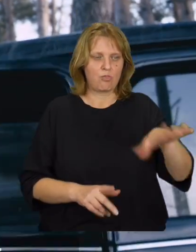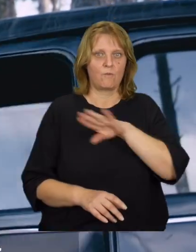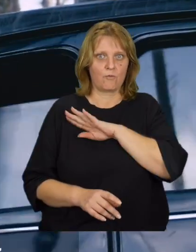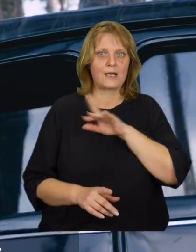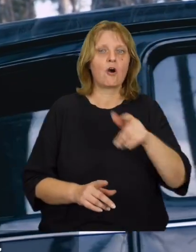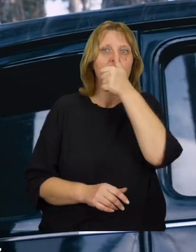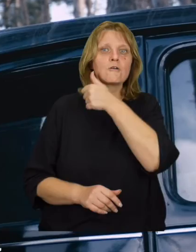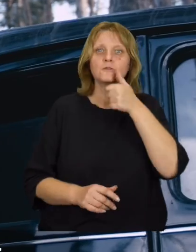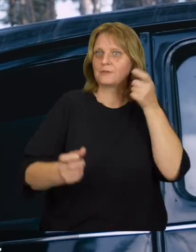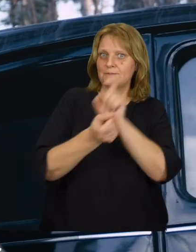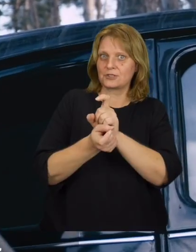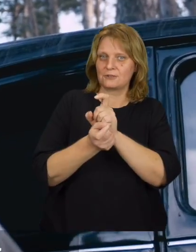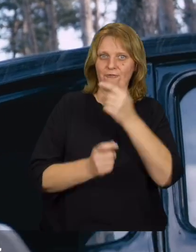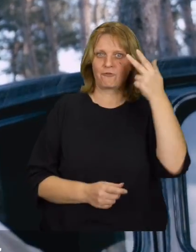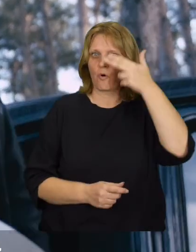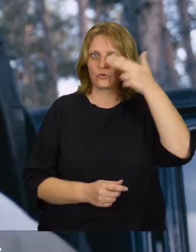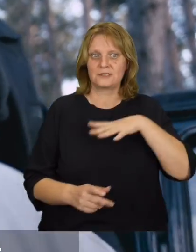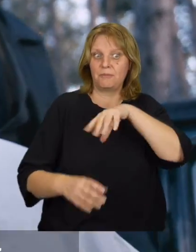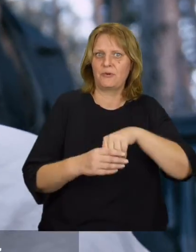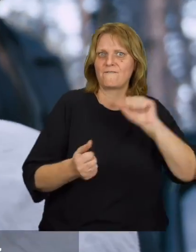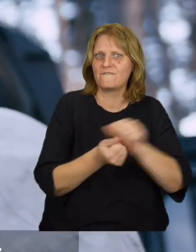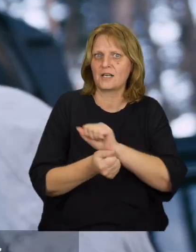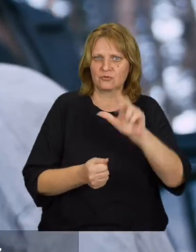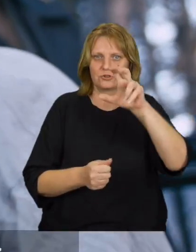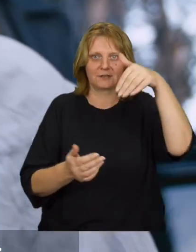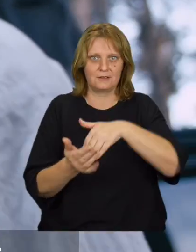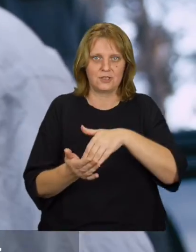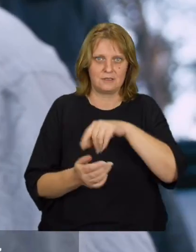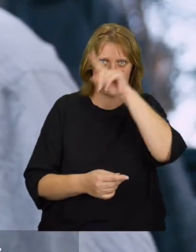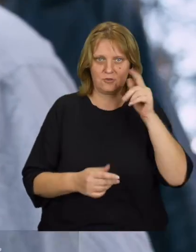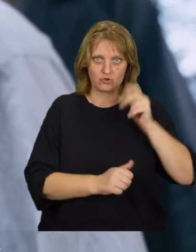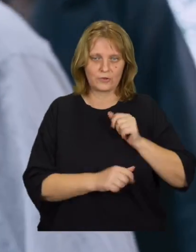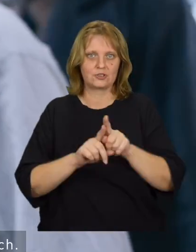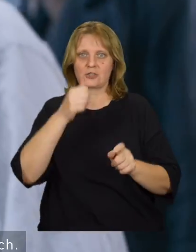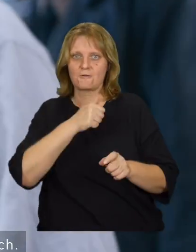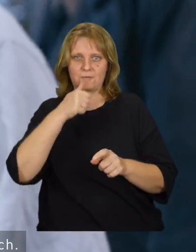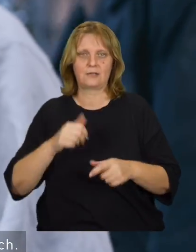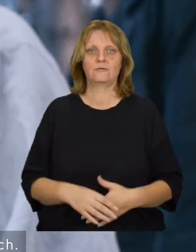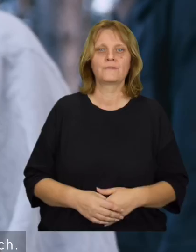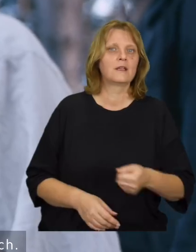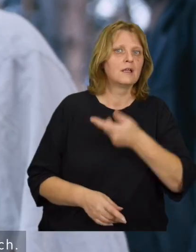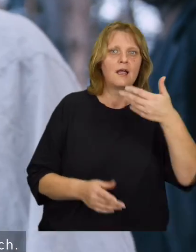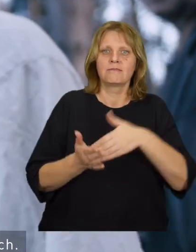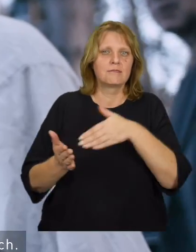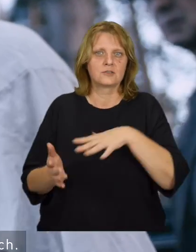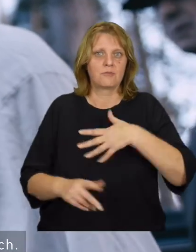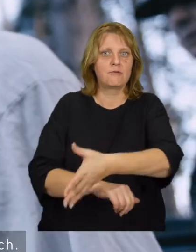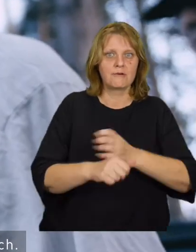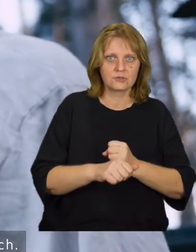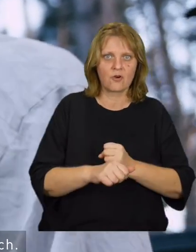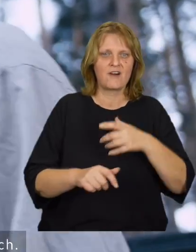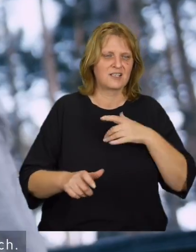w konspiracji antykomunistycznej udział wzięło do trzystu tysięcy żołnierzy i konspiratorów. Kilkadziesiąt tysięcy z nich było